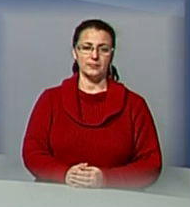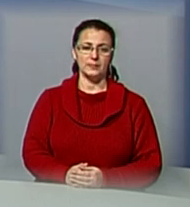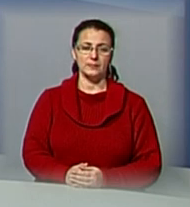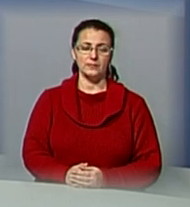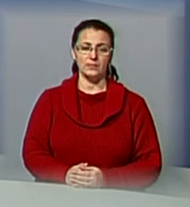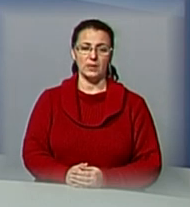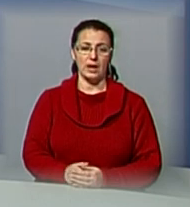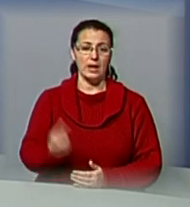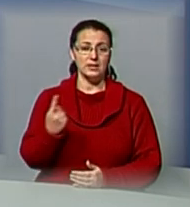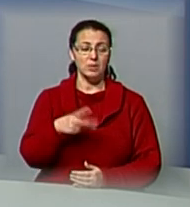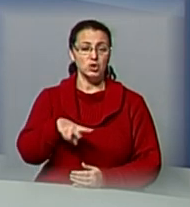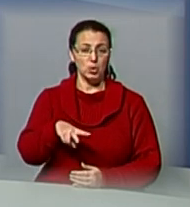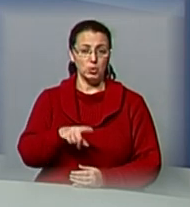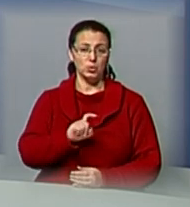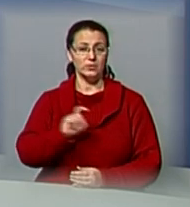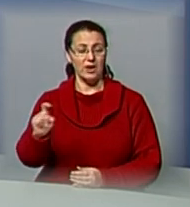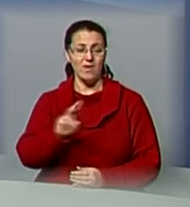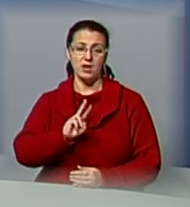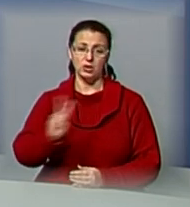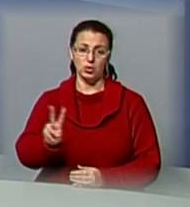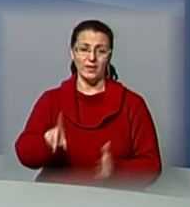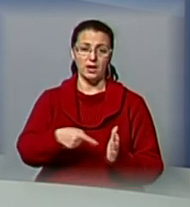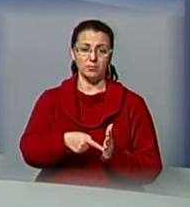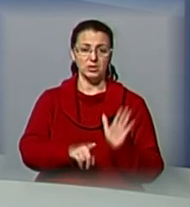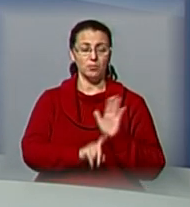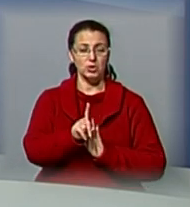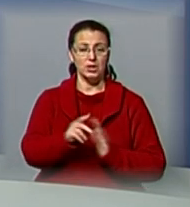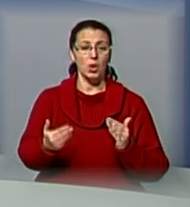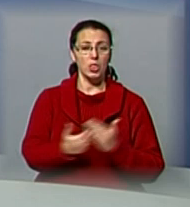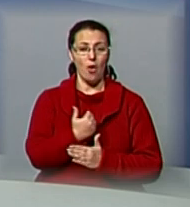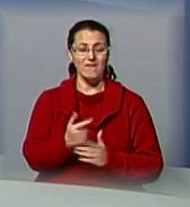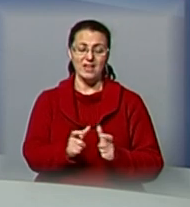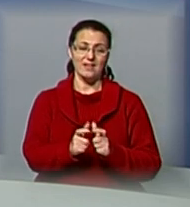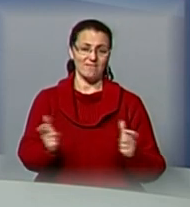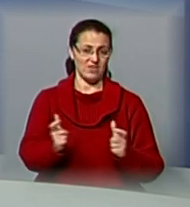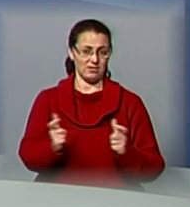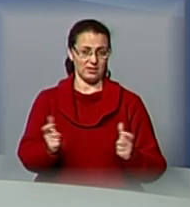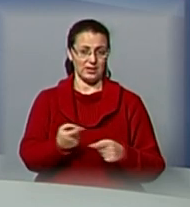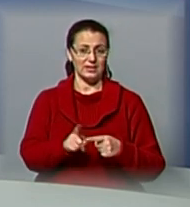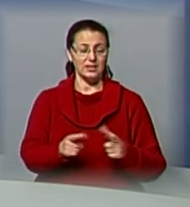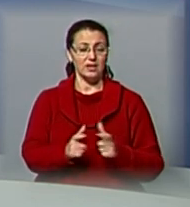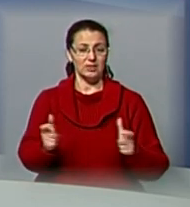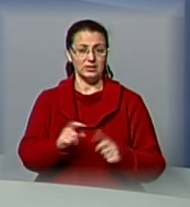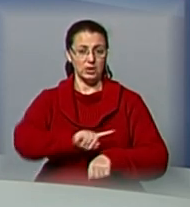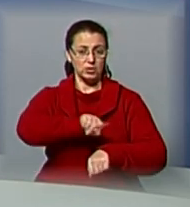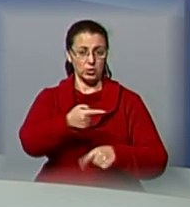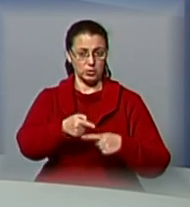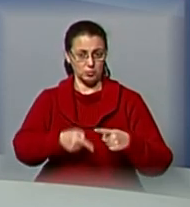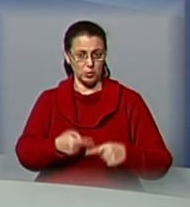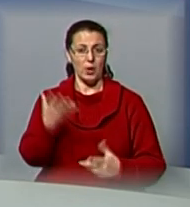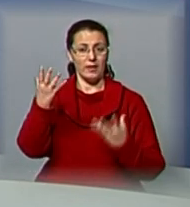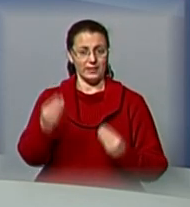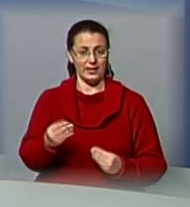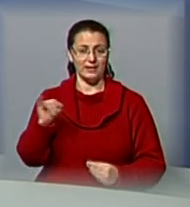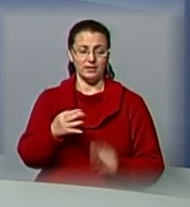З 1 лютого у трамваях та тролейбусах міста запровадять нові абонементні квитки. Це квитки на півтори години, на день